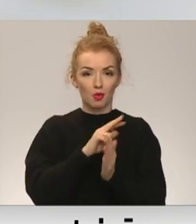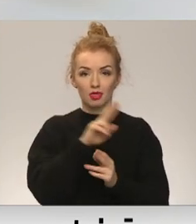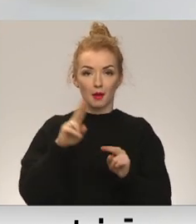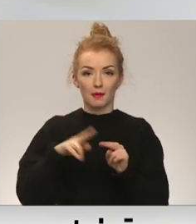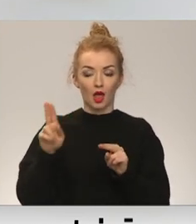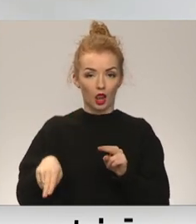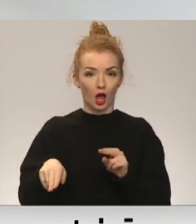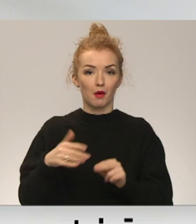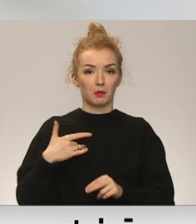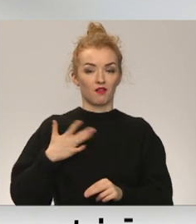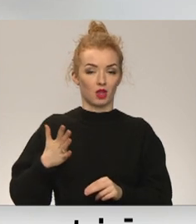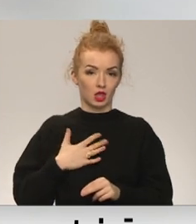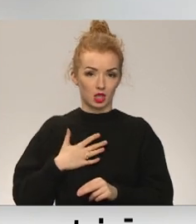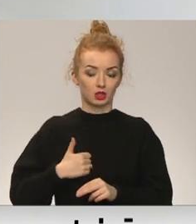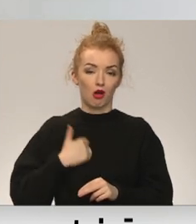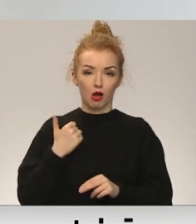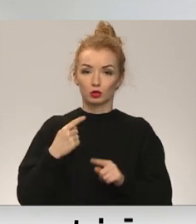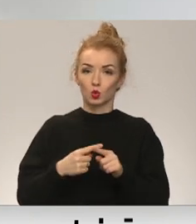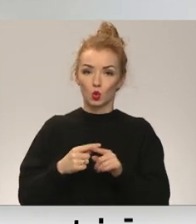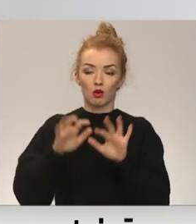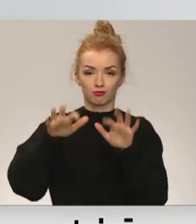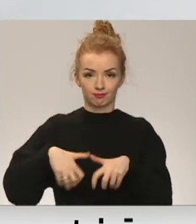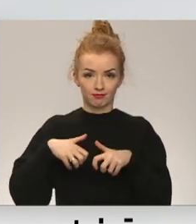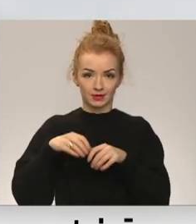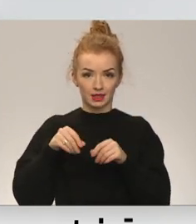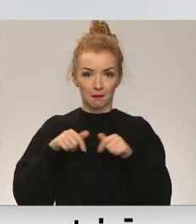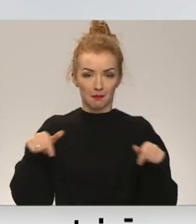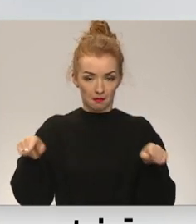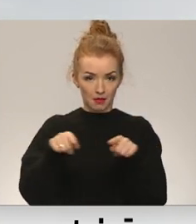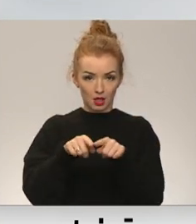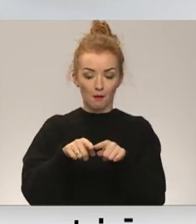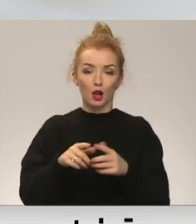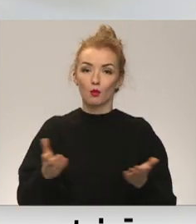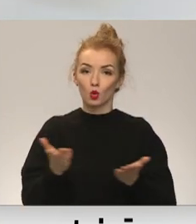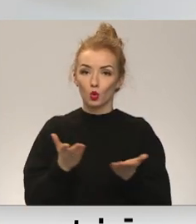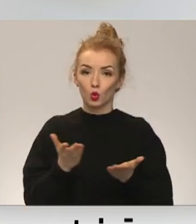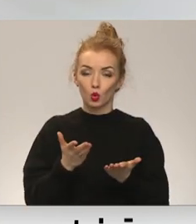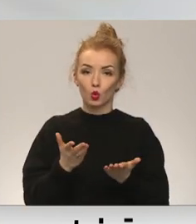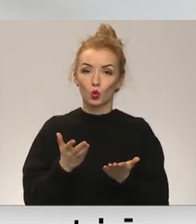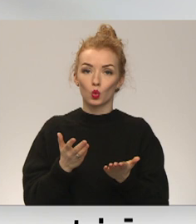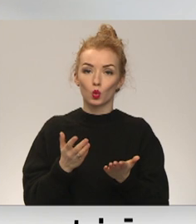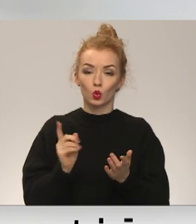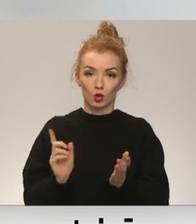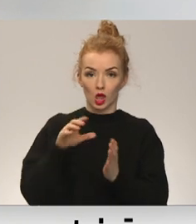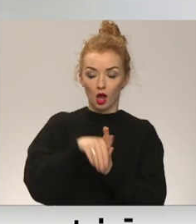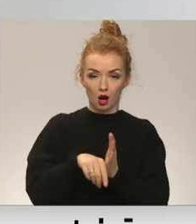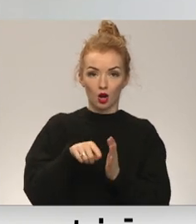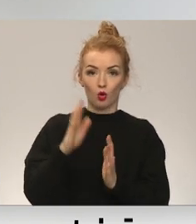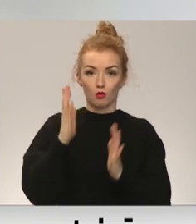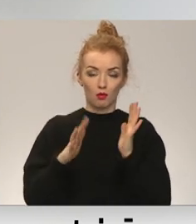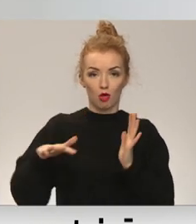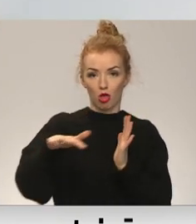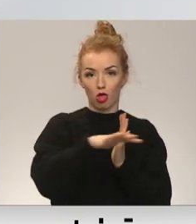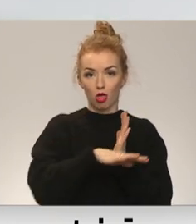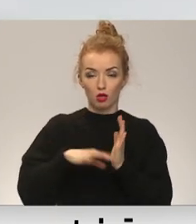privatizāciju un atcavināšanu zemes gabaliem, kuru sastāvā esošais mežs